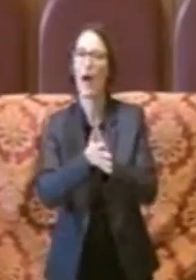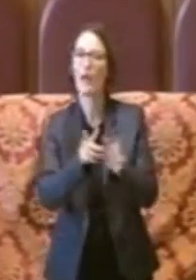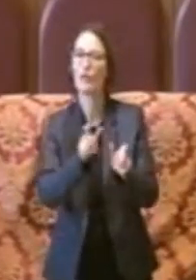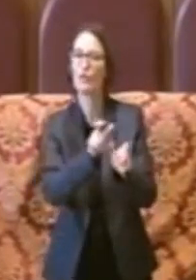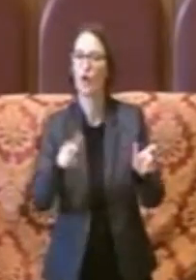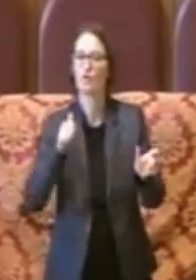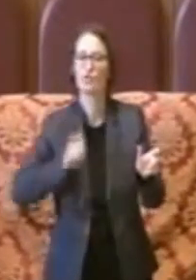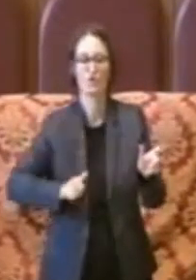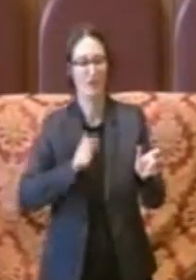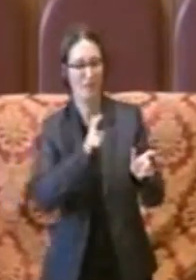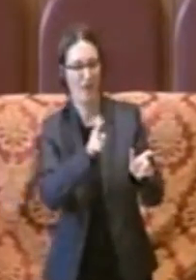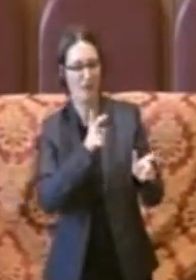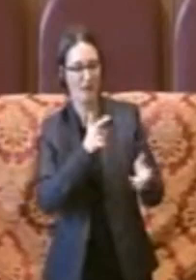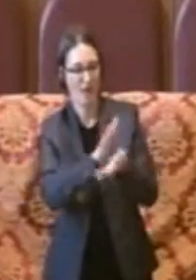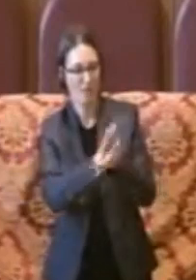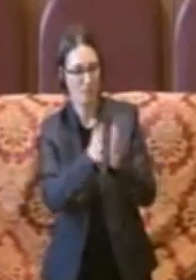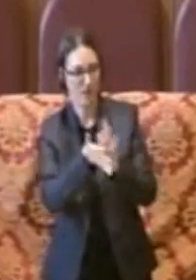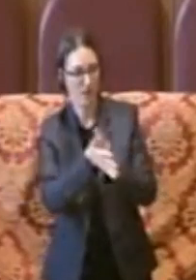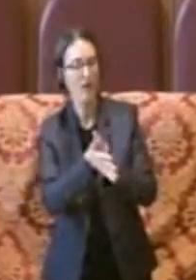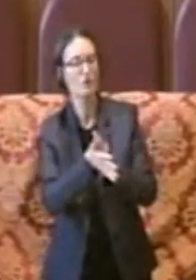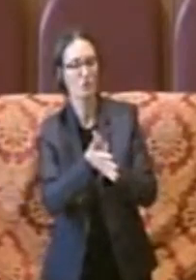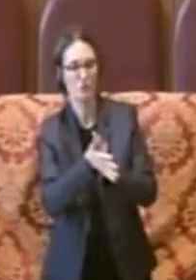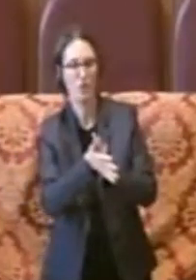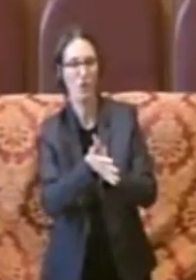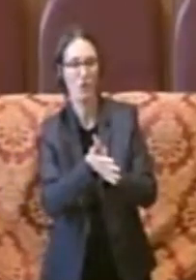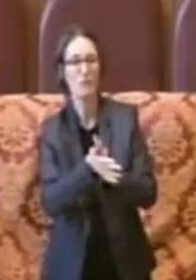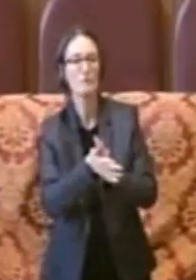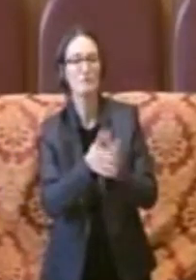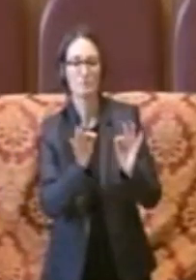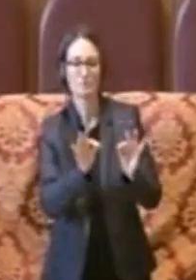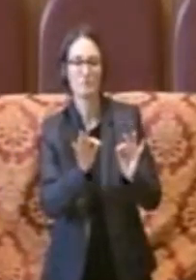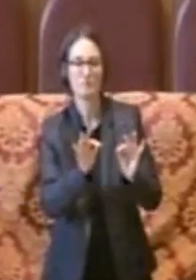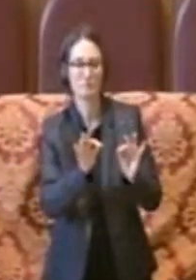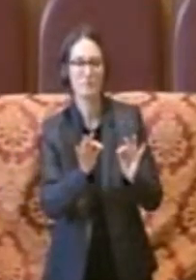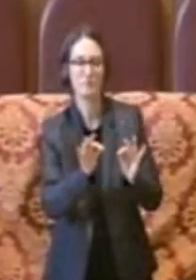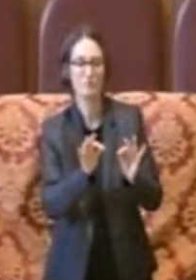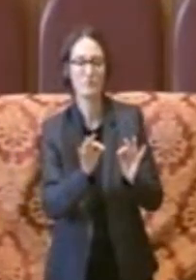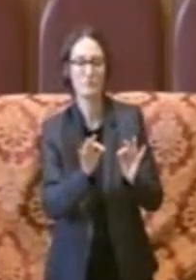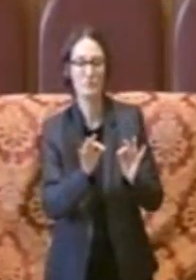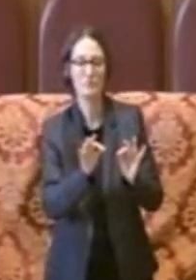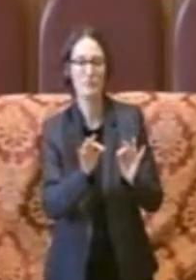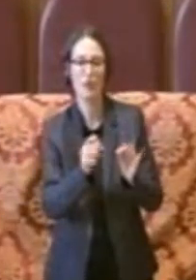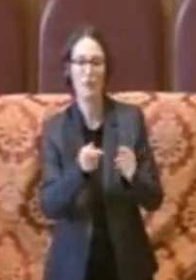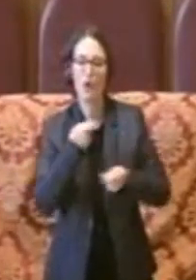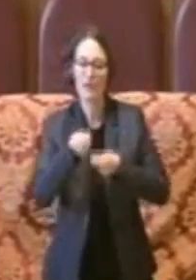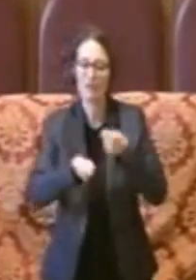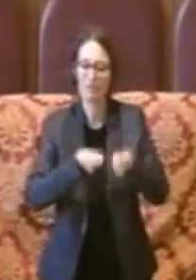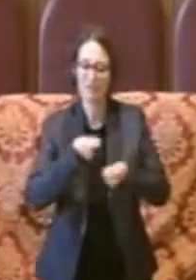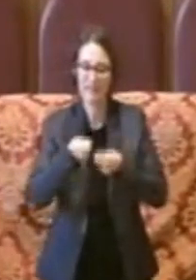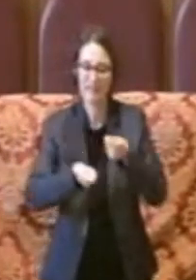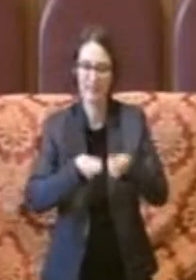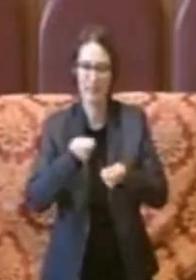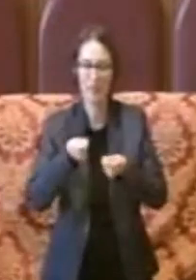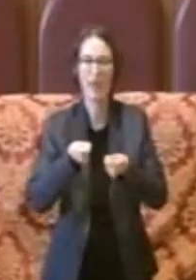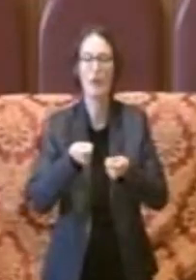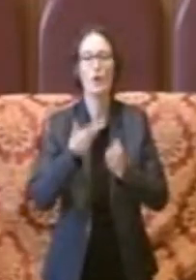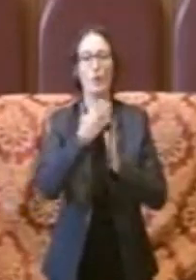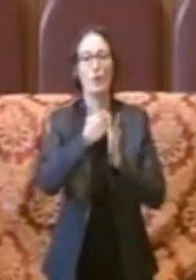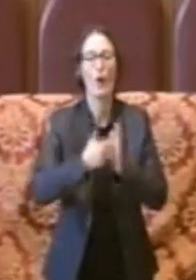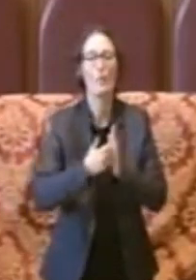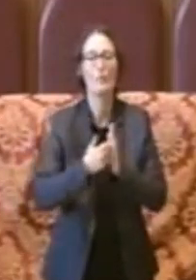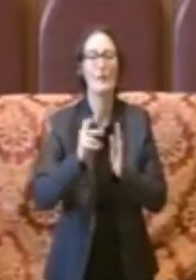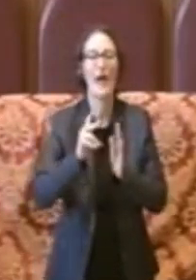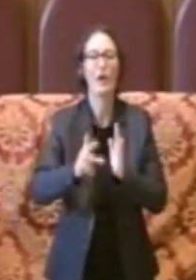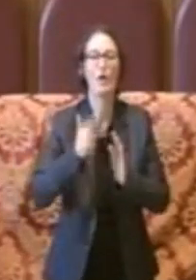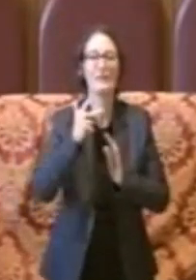intervenire e investire almeno un terzo del piano triennale investimenti almeno un